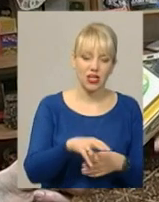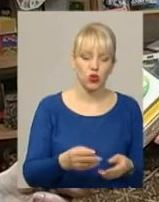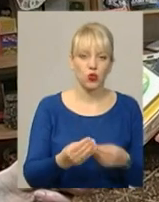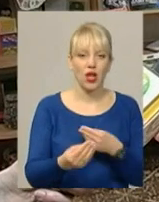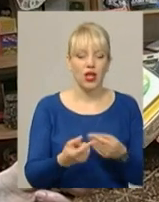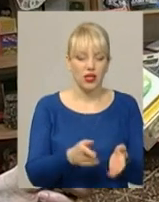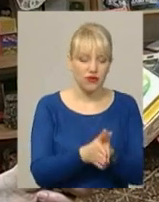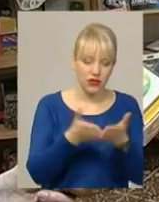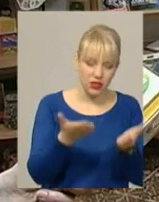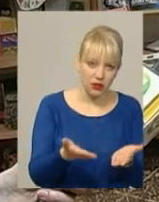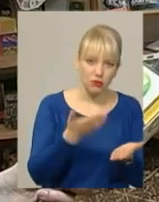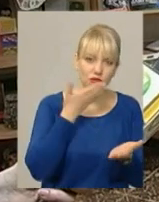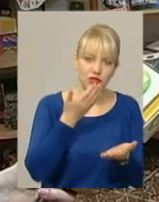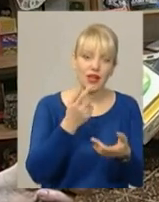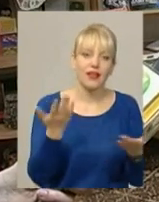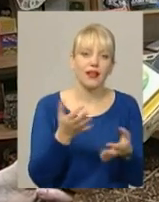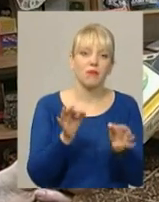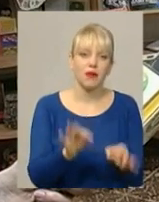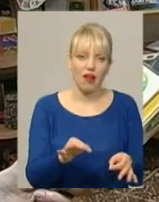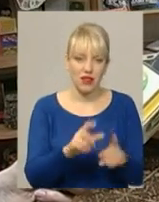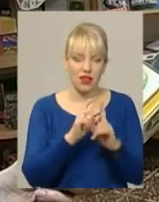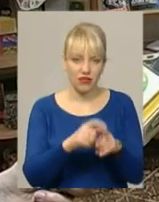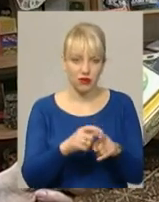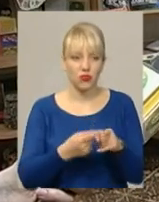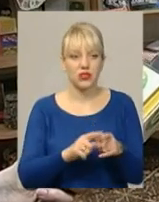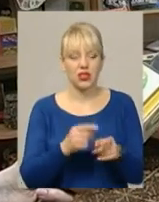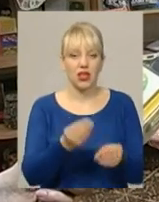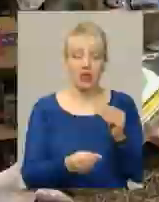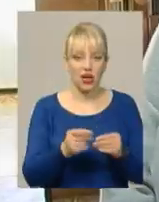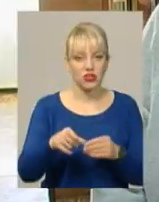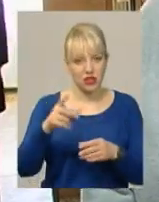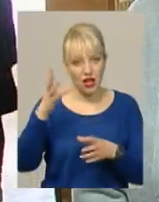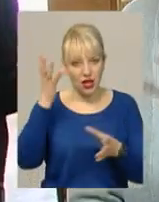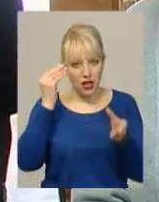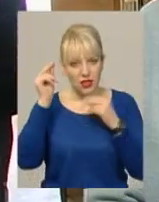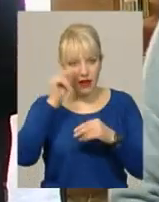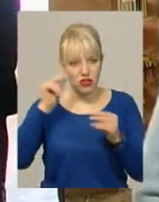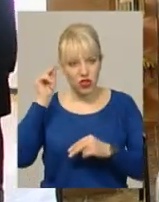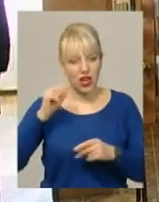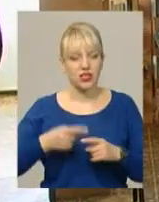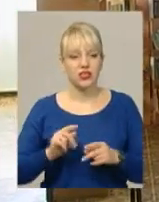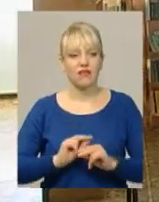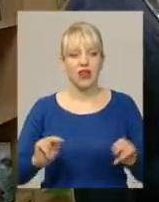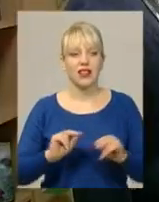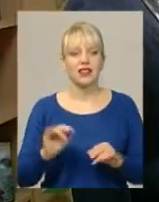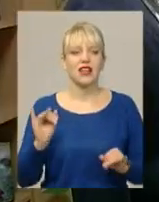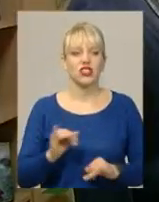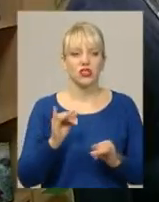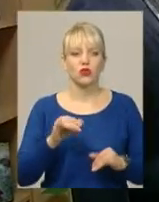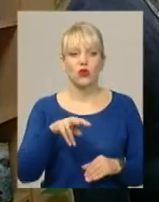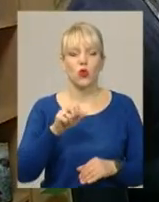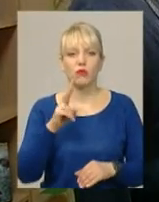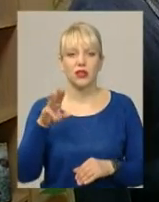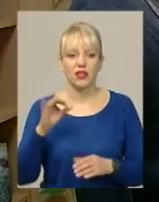почитати, яка правильна відповідь. Тобто, вона граючись, ти навчаєшся. Викладач історії Ольга Лункіна, яка має 30-річний